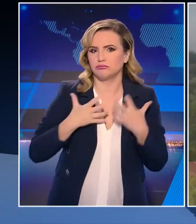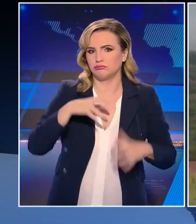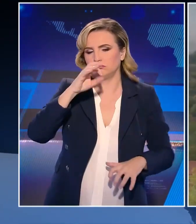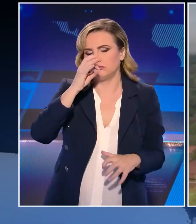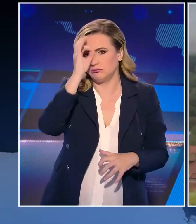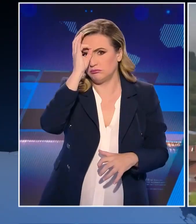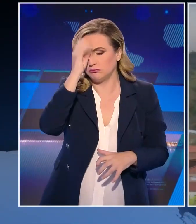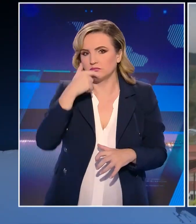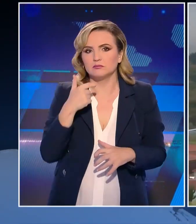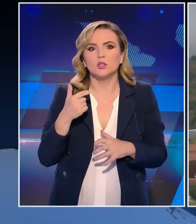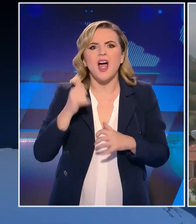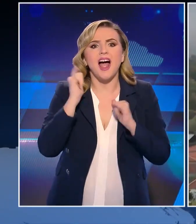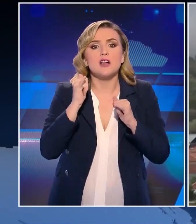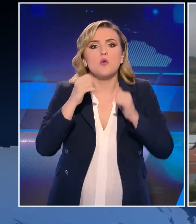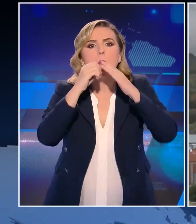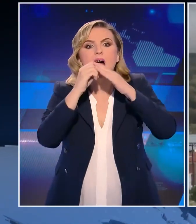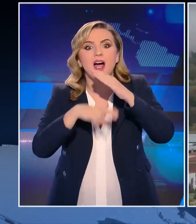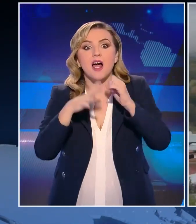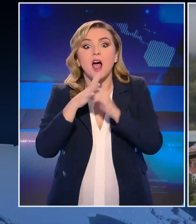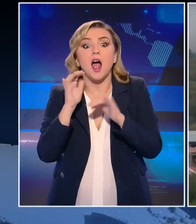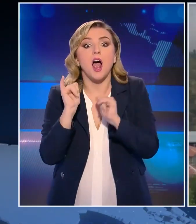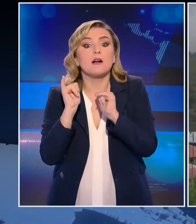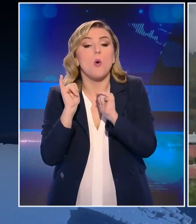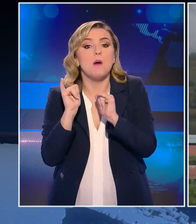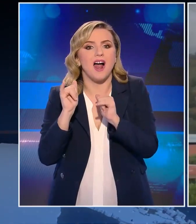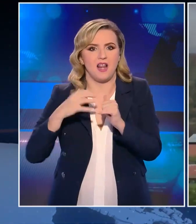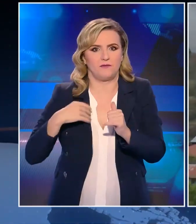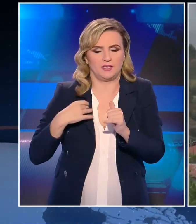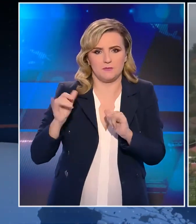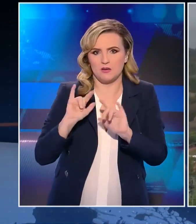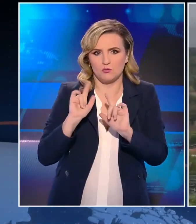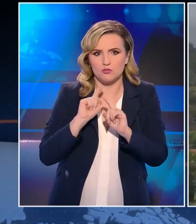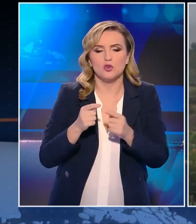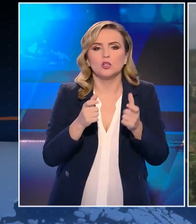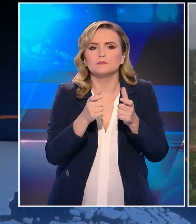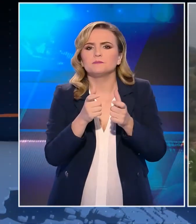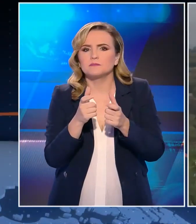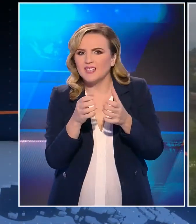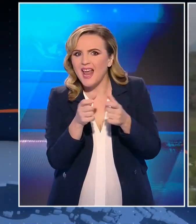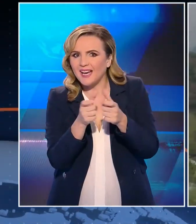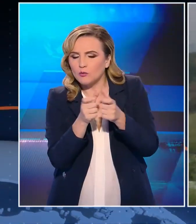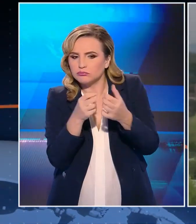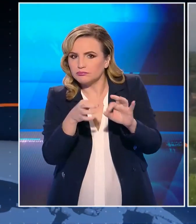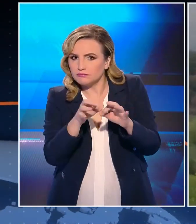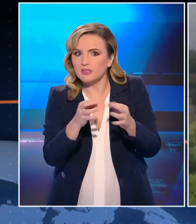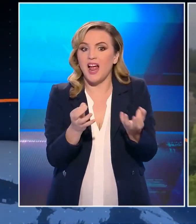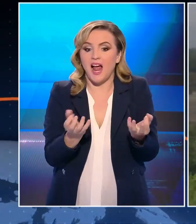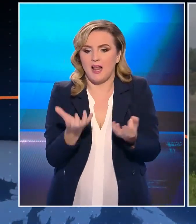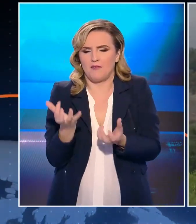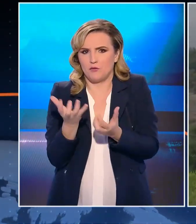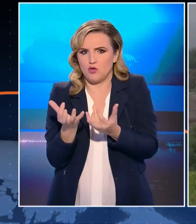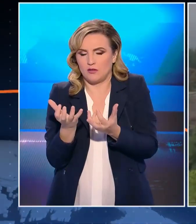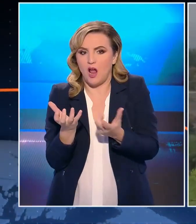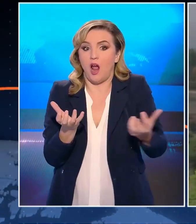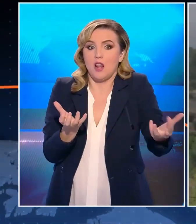πετάξει στην περιοχή εν αέρια μέσα. Ανάλογη και ένωση να πούμε ότι γίνεται και στα Καστερά, όπου εκεί ένα άλλο μέτωπο από χθες